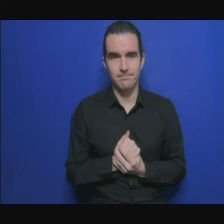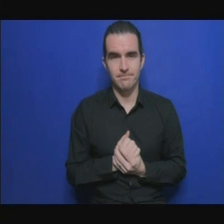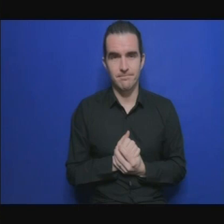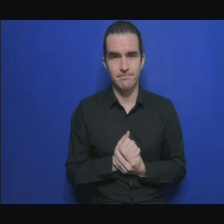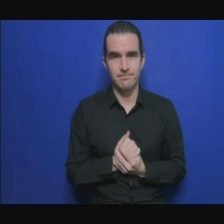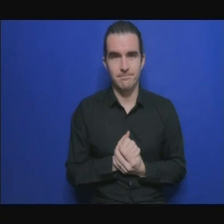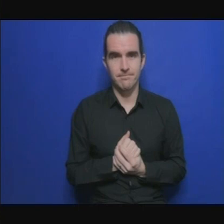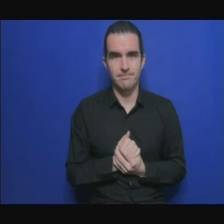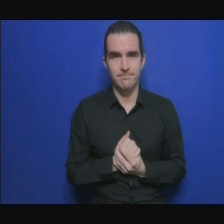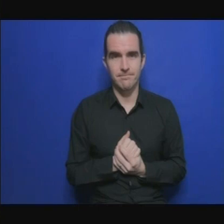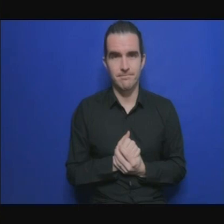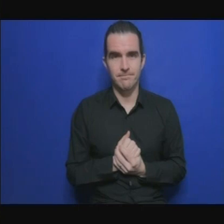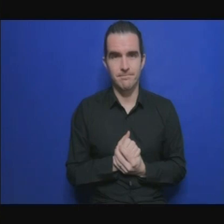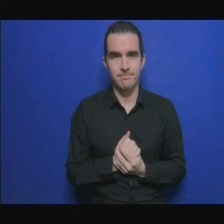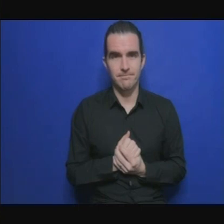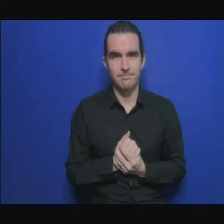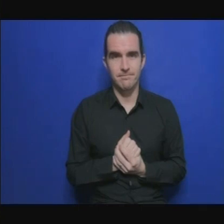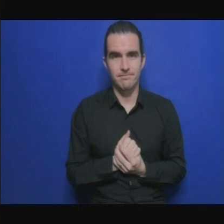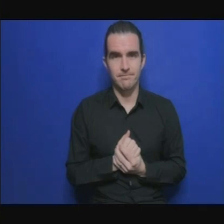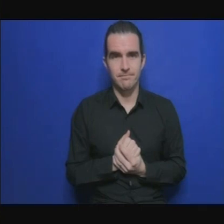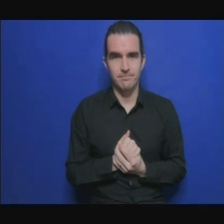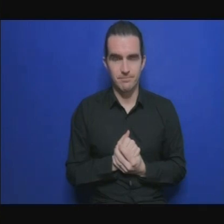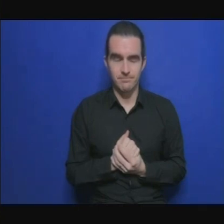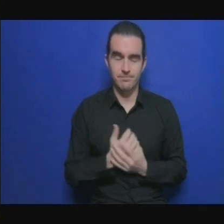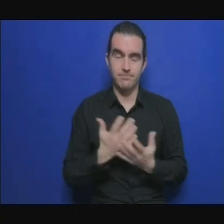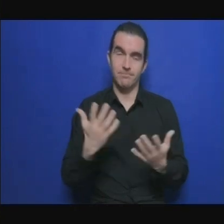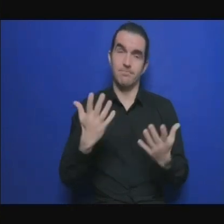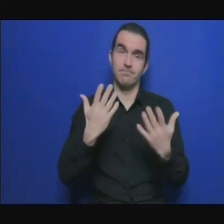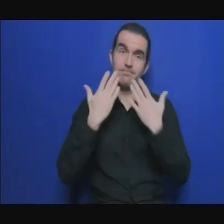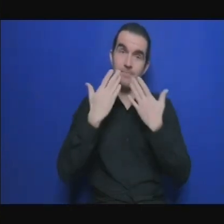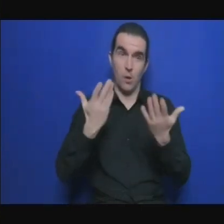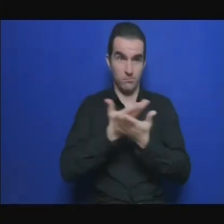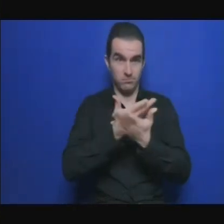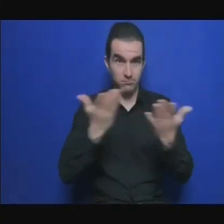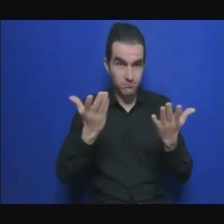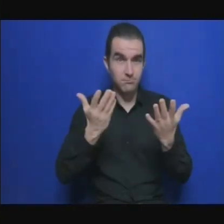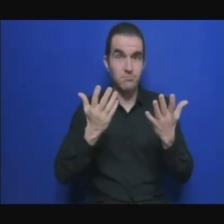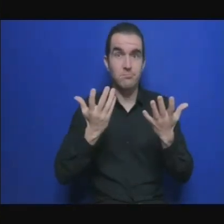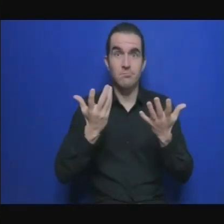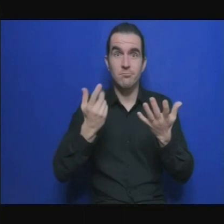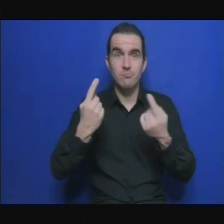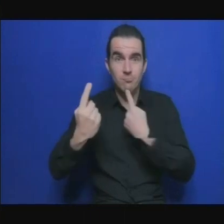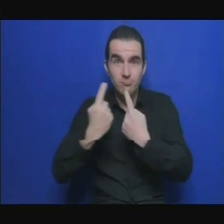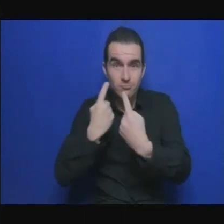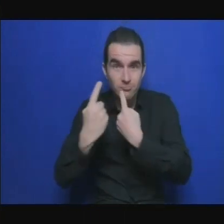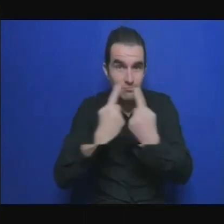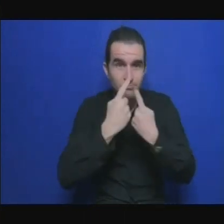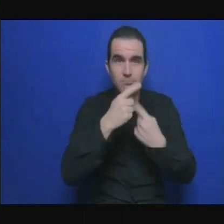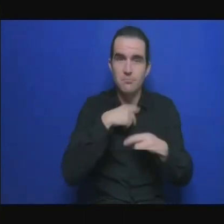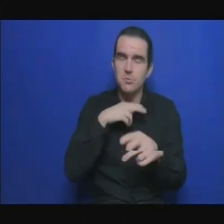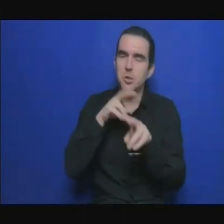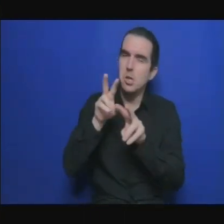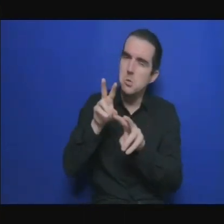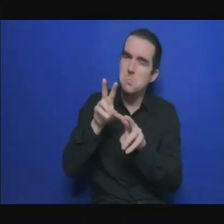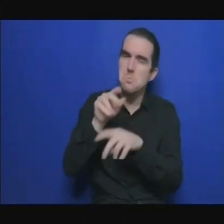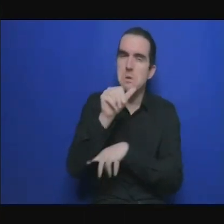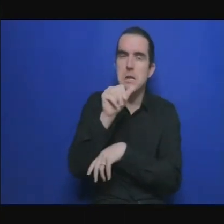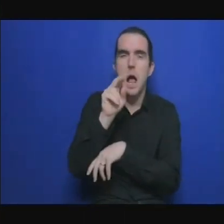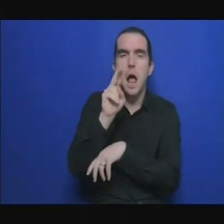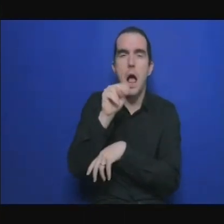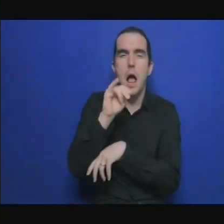développer des solutions inclusives moi j'aurais tendance à plaider pour ma communauté qui est la communauté de la recherche